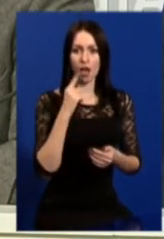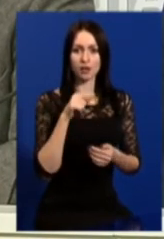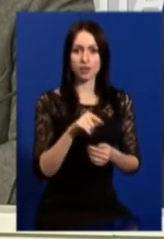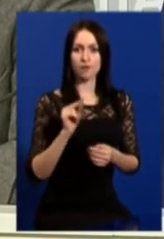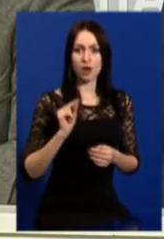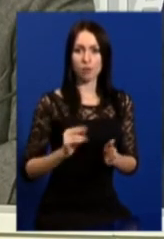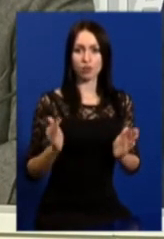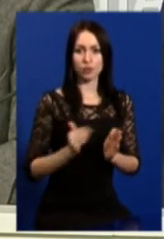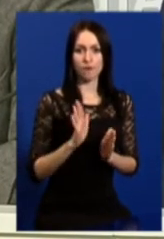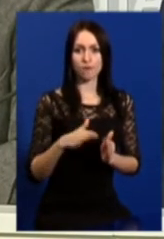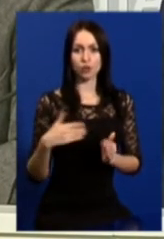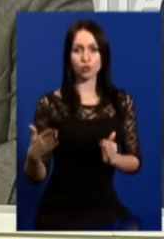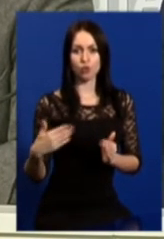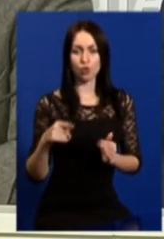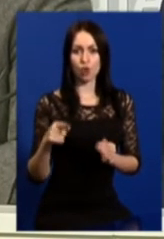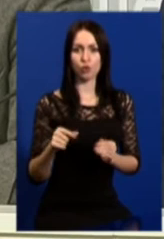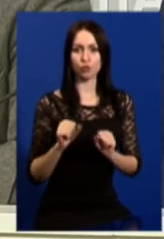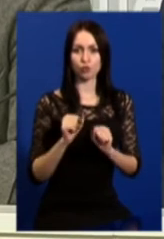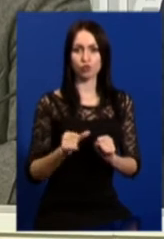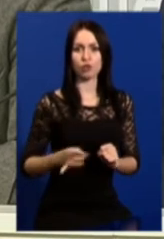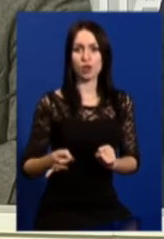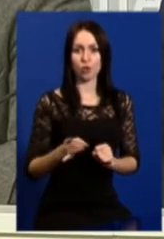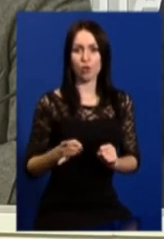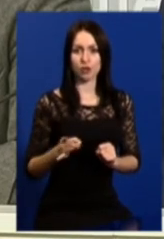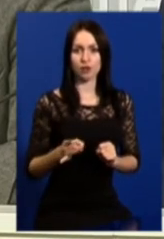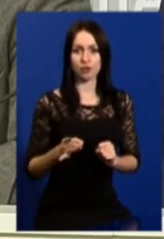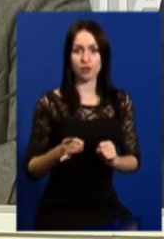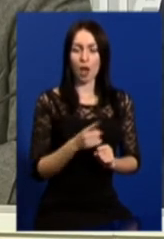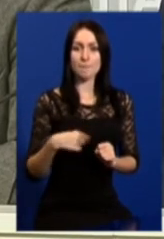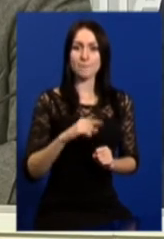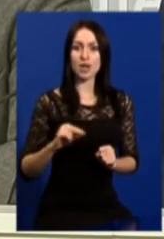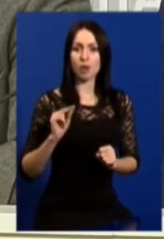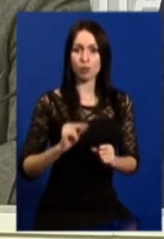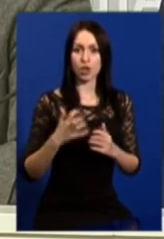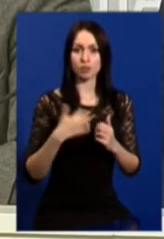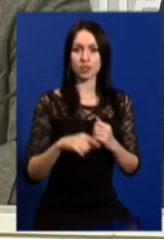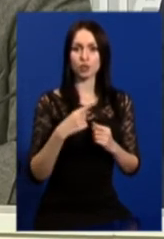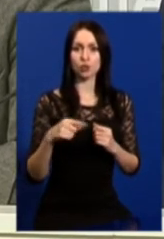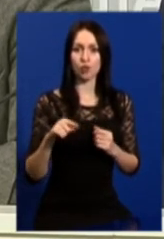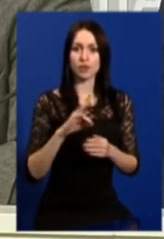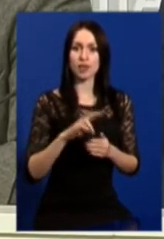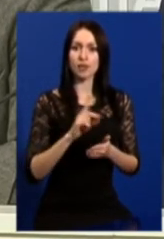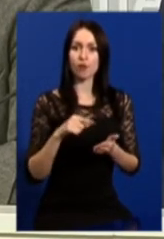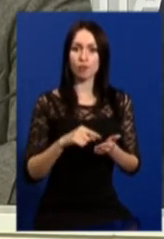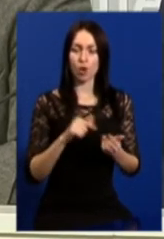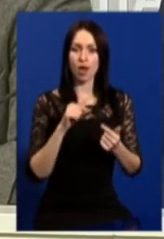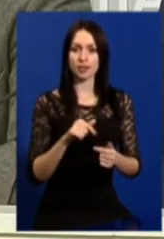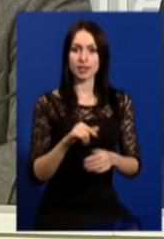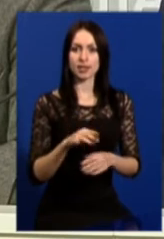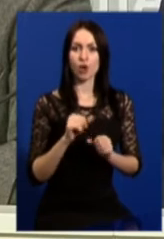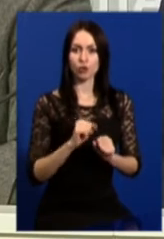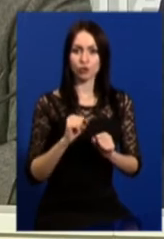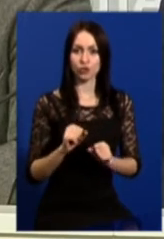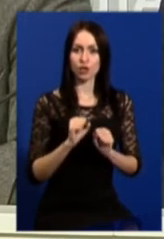роботі зміщені в бік контрразвідувального захисту регіону. Ми працюємо серед іншого над питанням антитерористичного захисту,